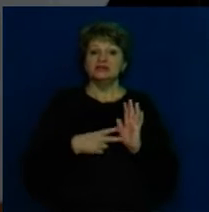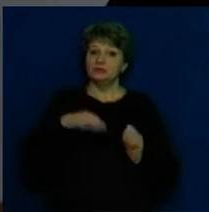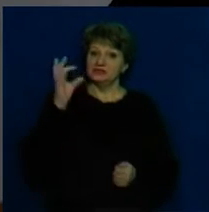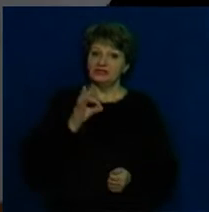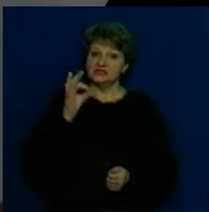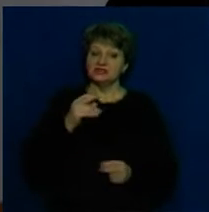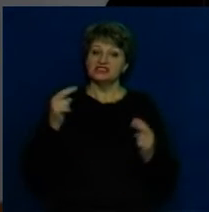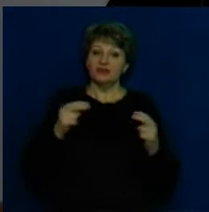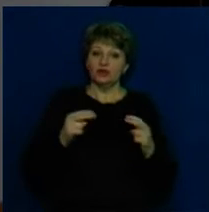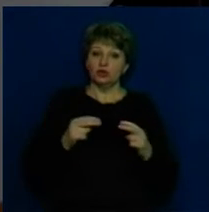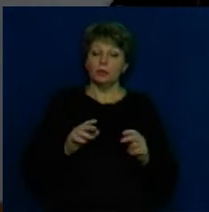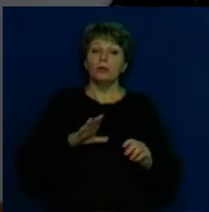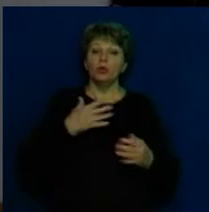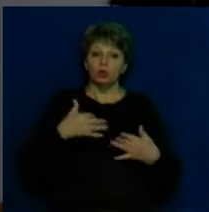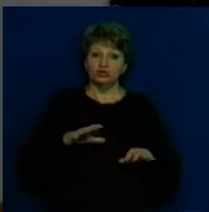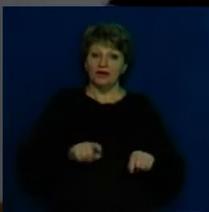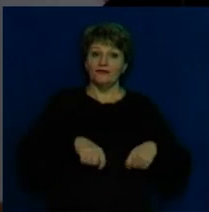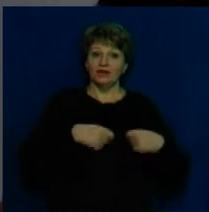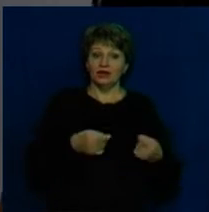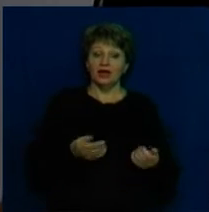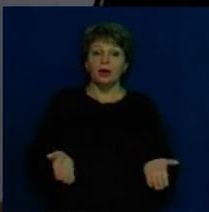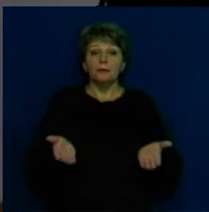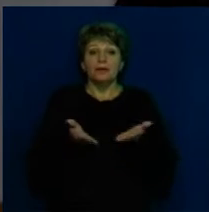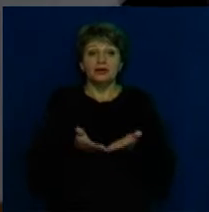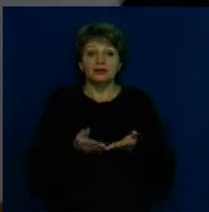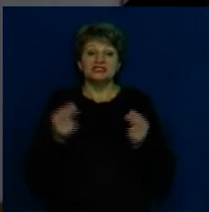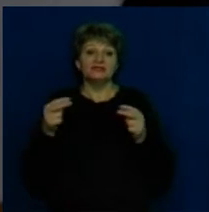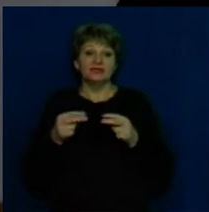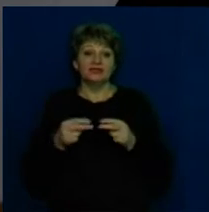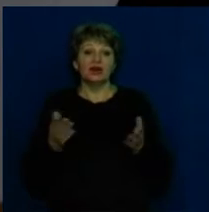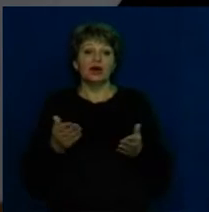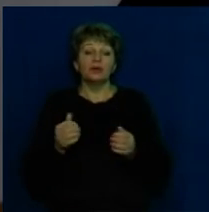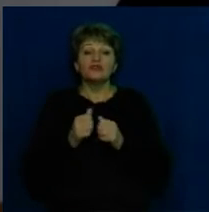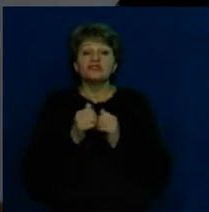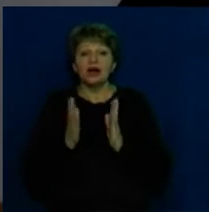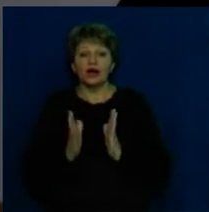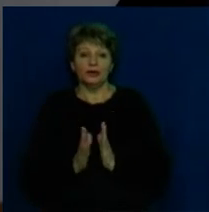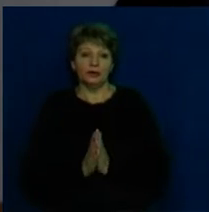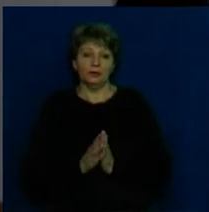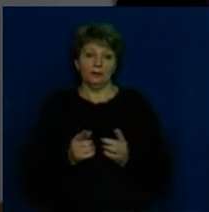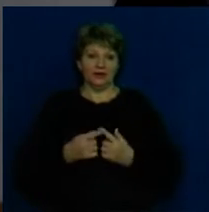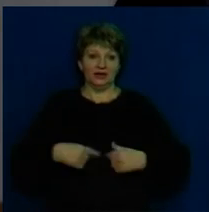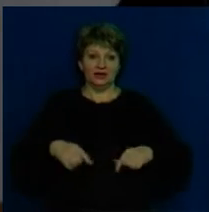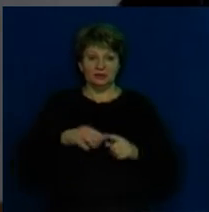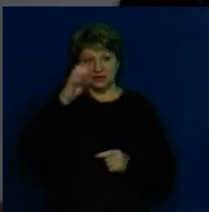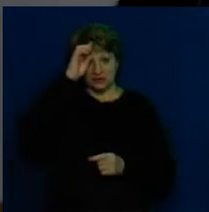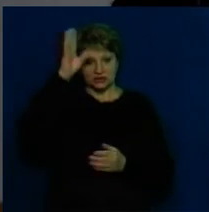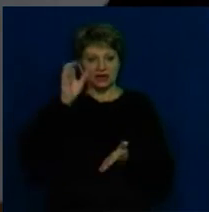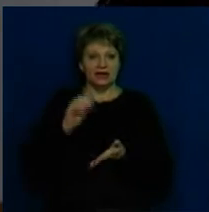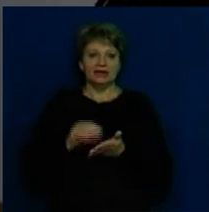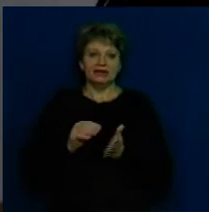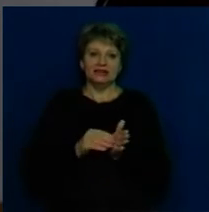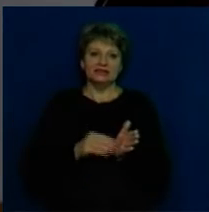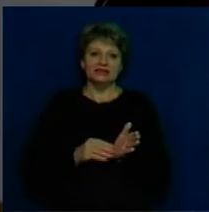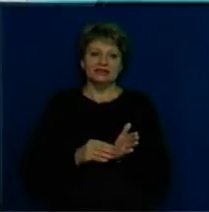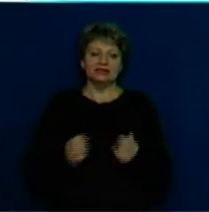кількість свідоцтв, яка видана в пологому будинку, порівняно з кількістю свідоцтв, яка видана взагалом відділами державної реєстрації актів